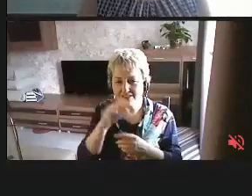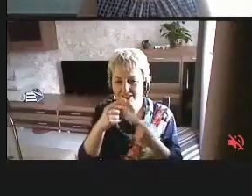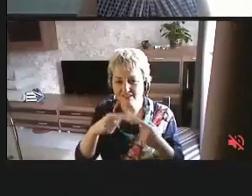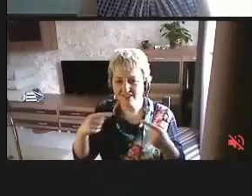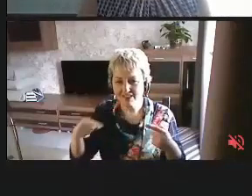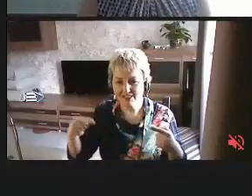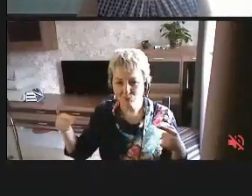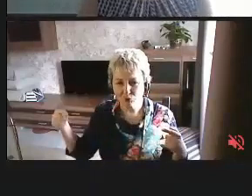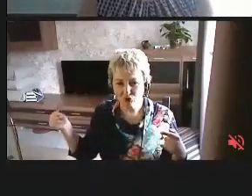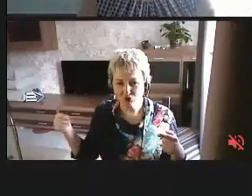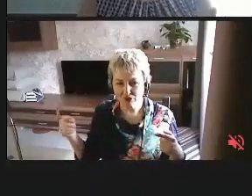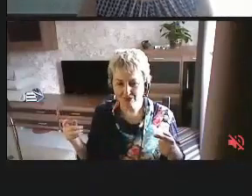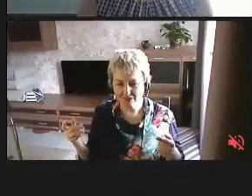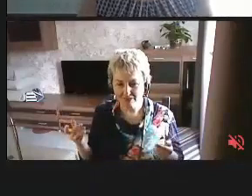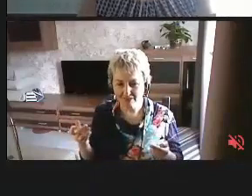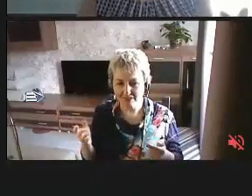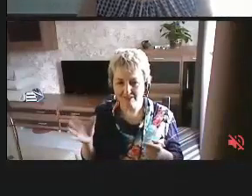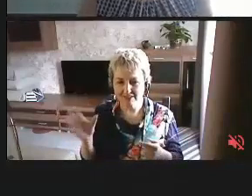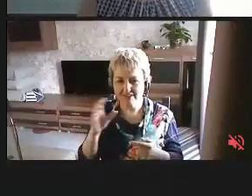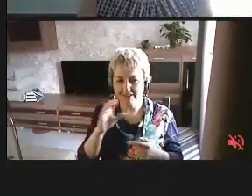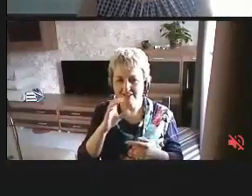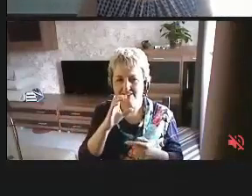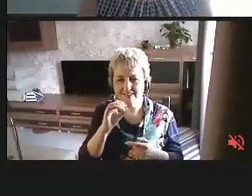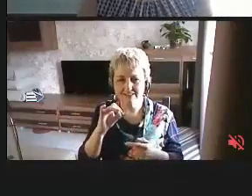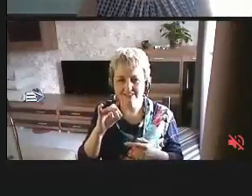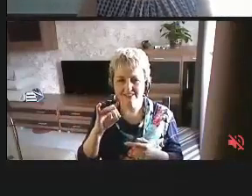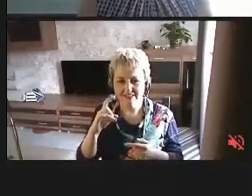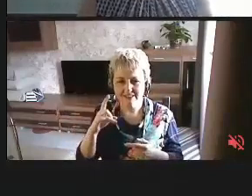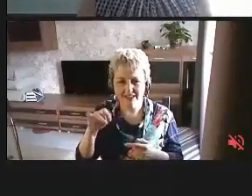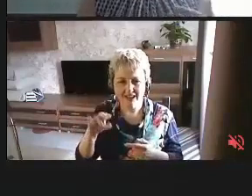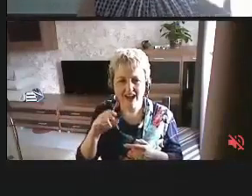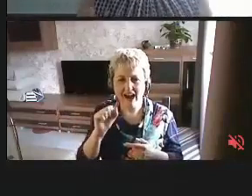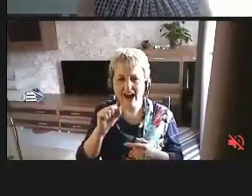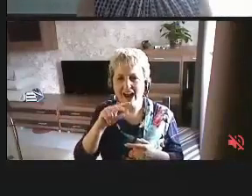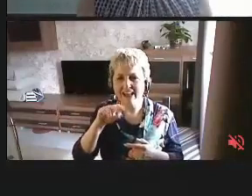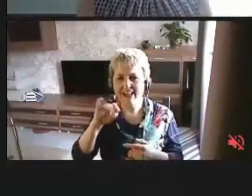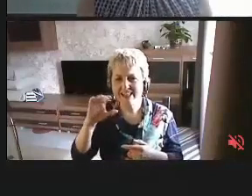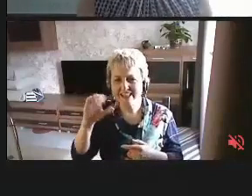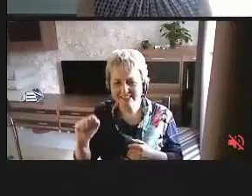Сири, Алиса,